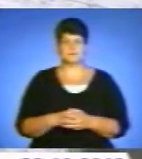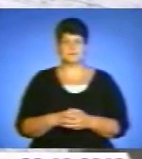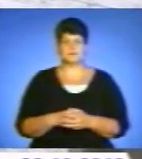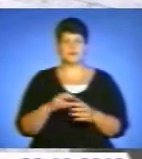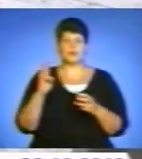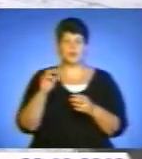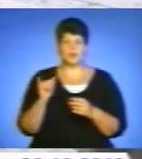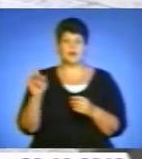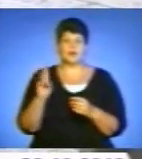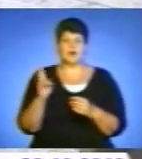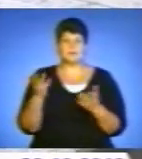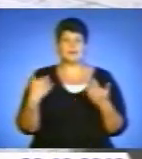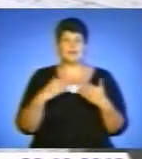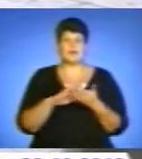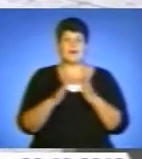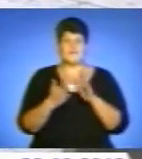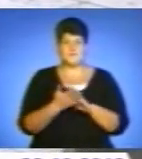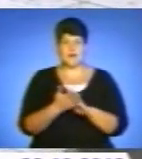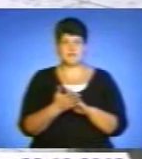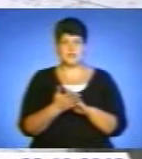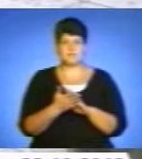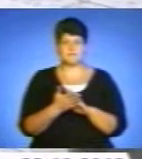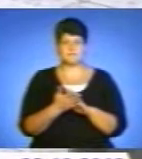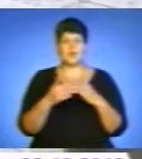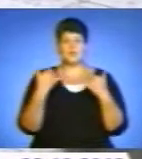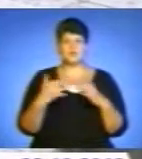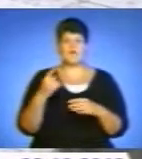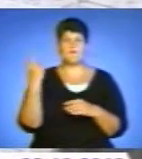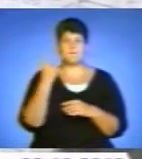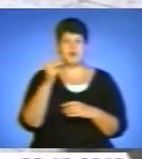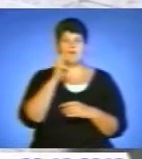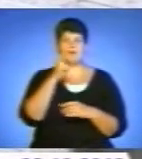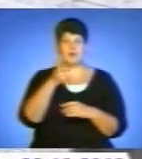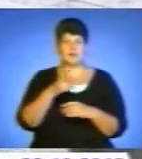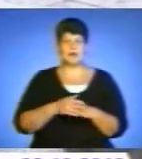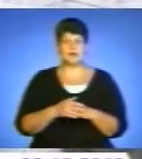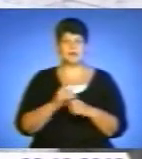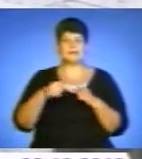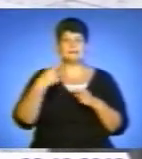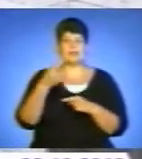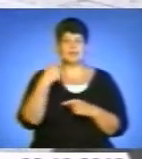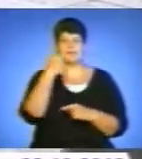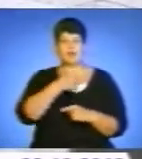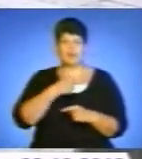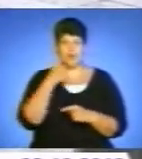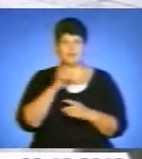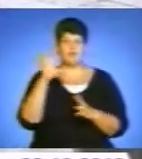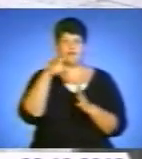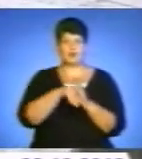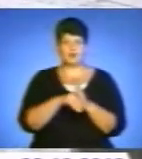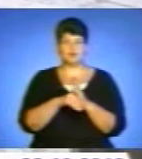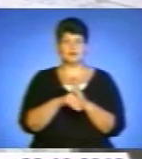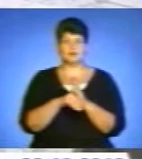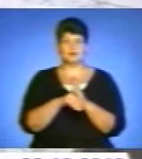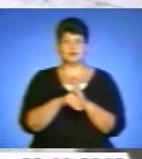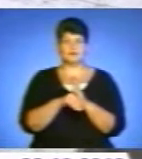Ну і, як ми договаривались, вже в першому кварталі следующого року війде в строй